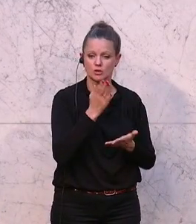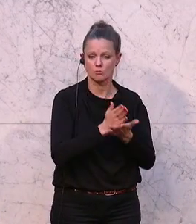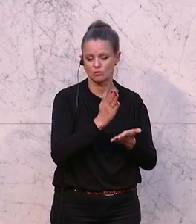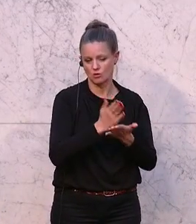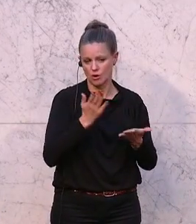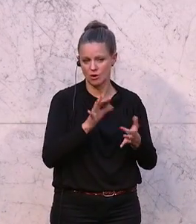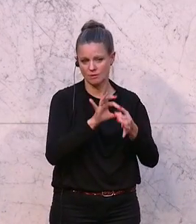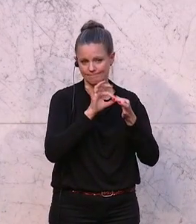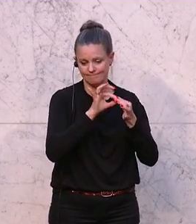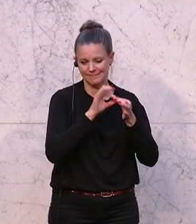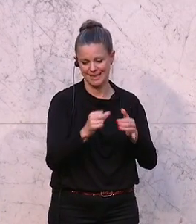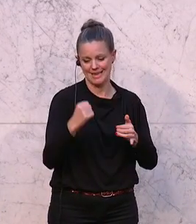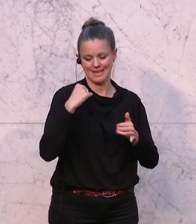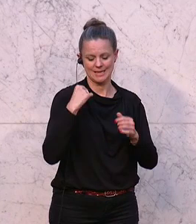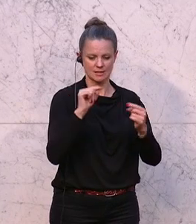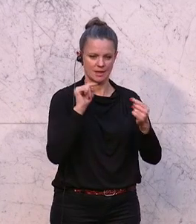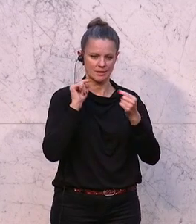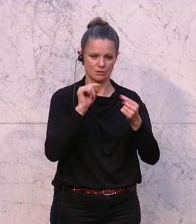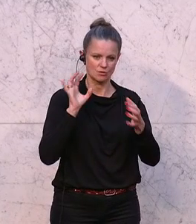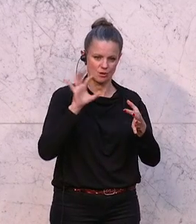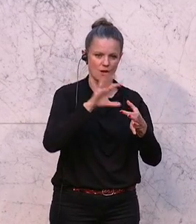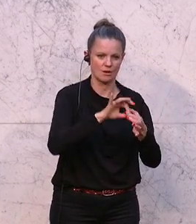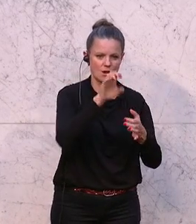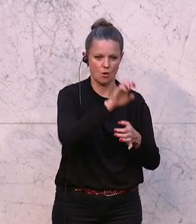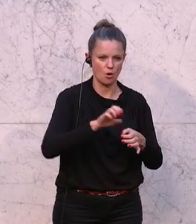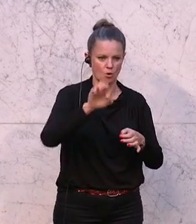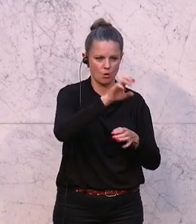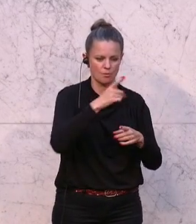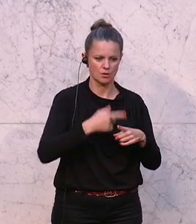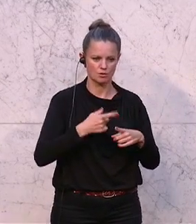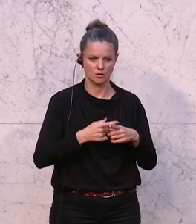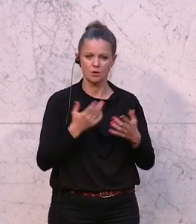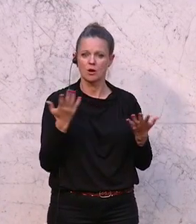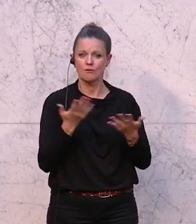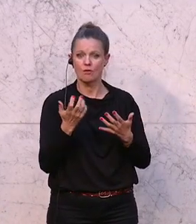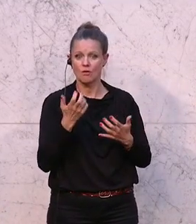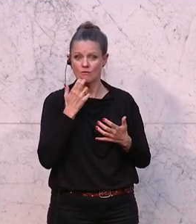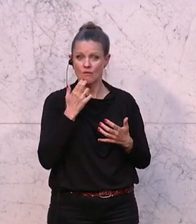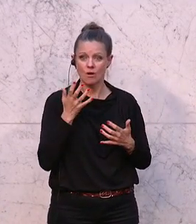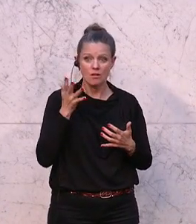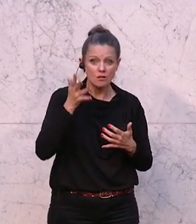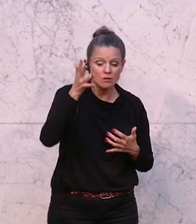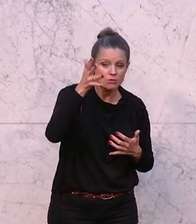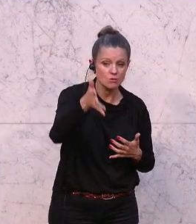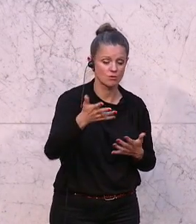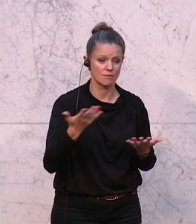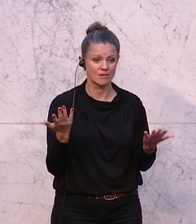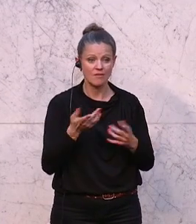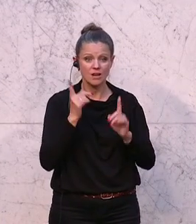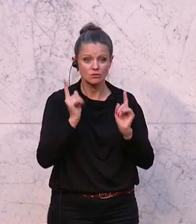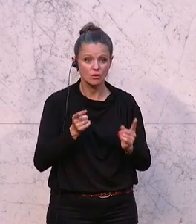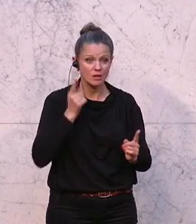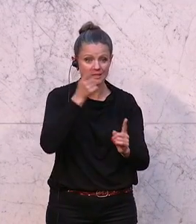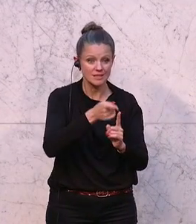angelehnt ist an die gestrige Debatte in der Europastunde. Wo wollen wir hin? Wo wollen wir als